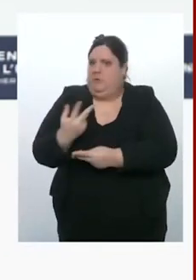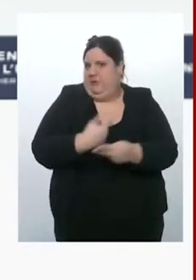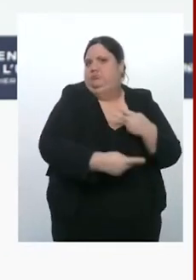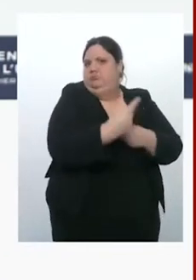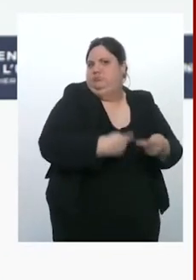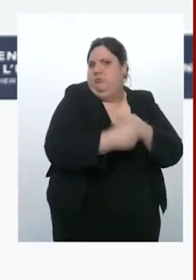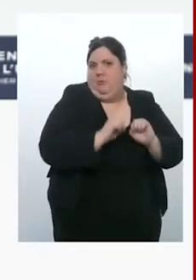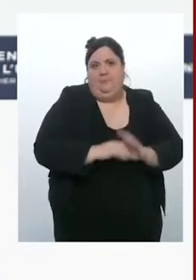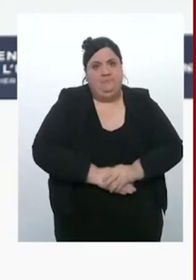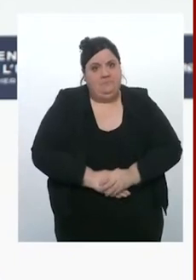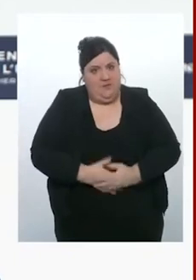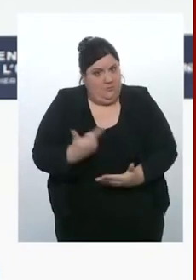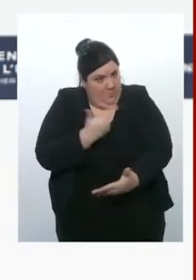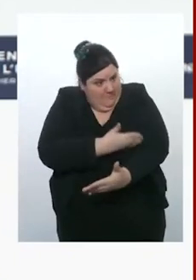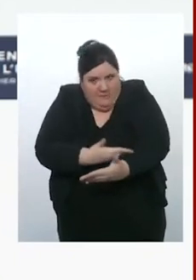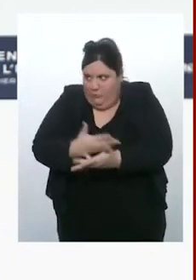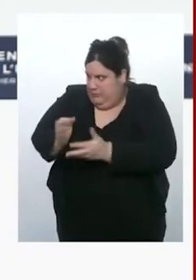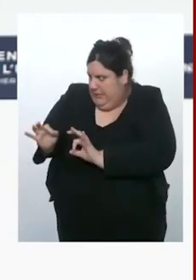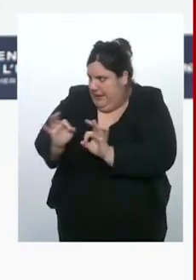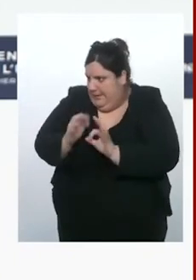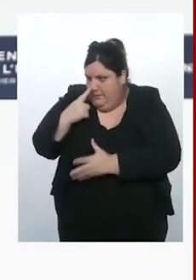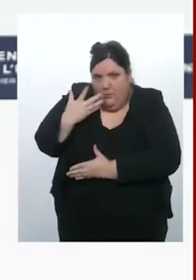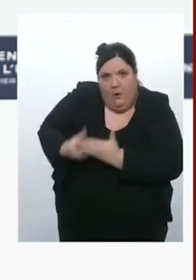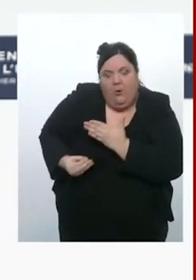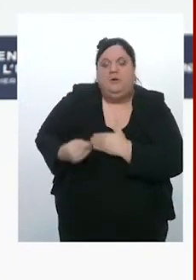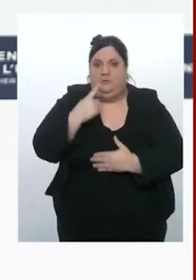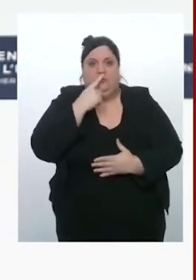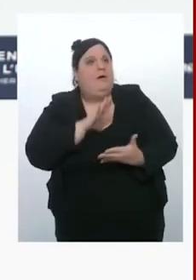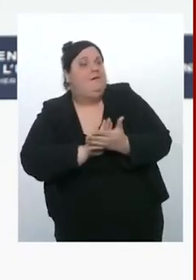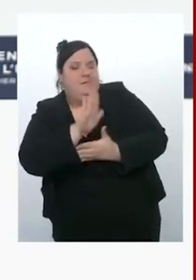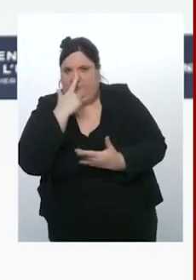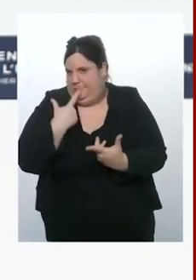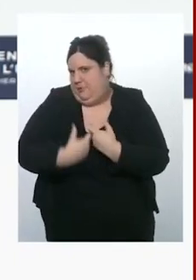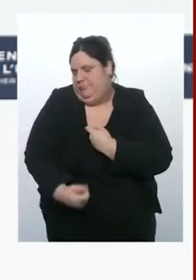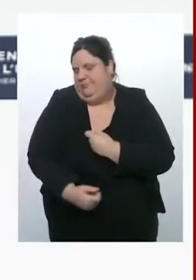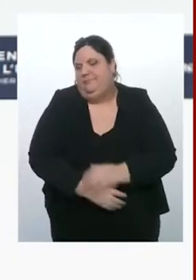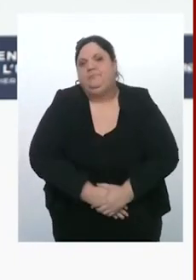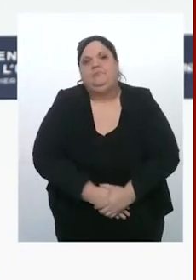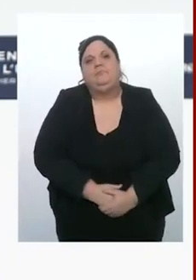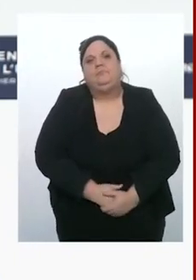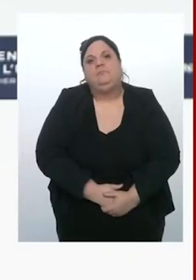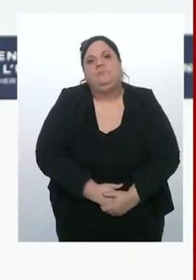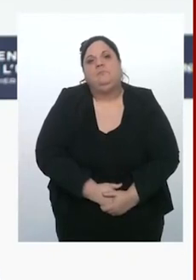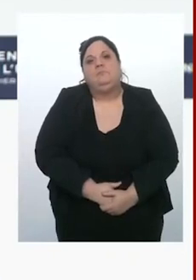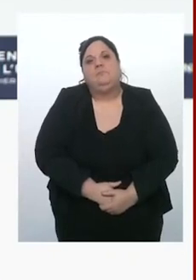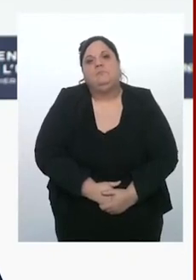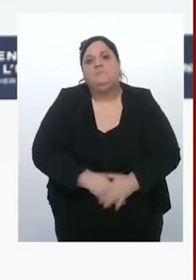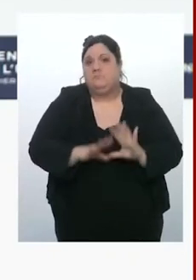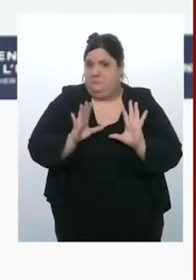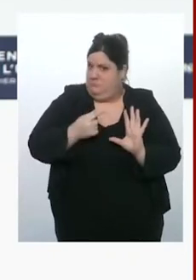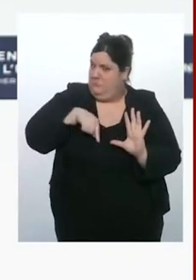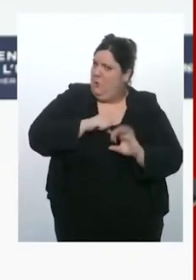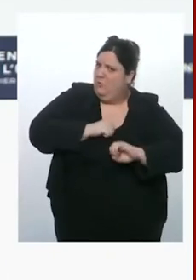Donc c'était sans doute un engagement imprudent. Aujourd'hui, les initiatives que nous avons lancées, France, plusieurs autres, complétées